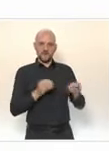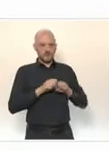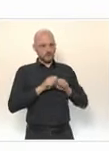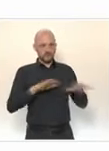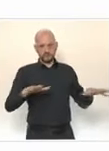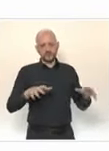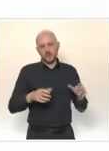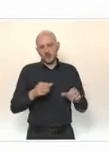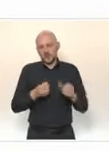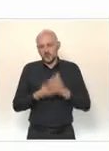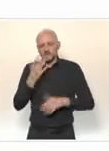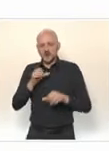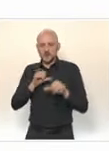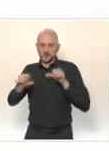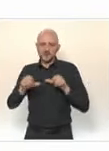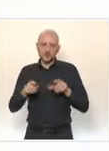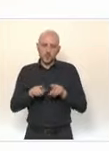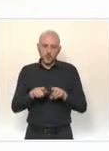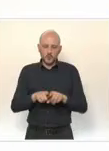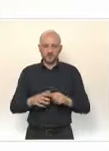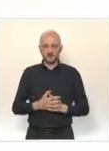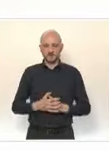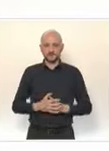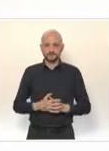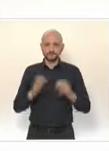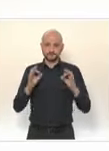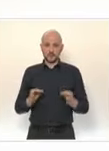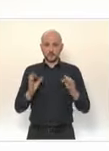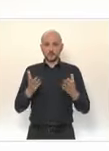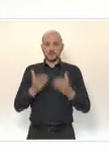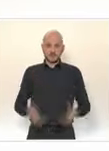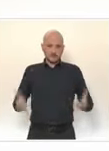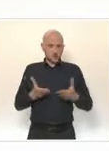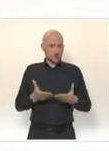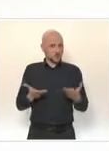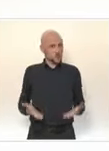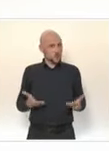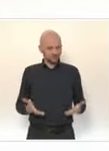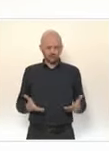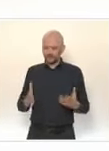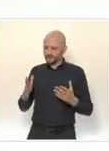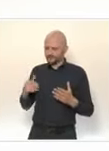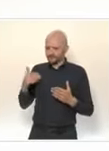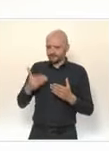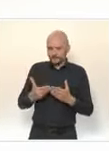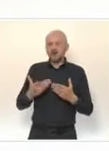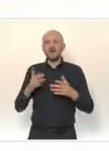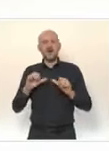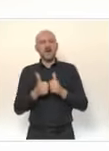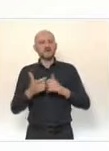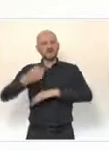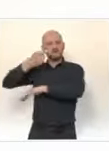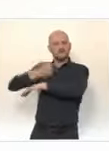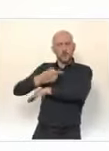'amélioration relative mais réelle de la situation sanitaire et les mesures renforcées de protection aux frontières nous